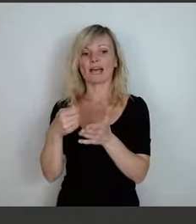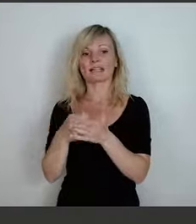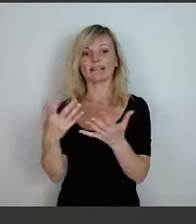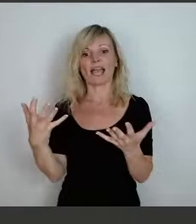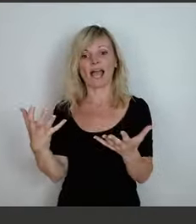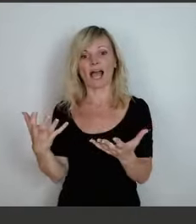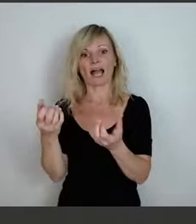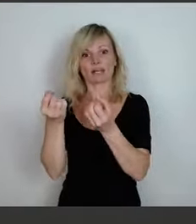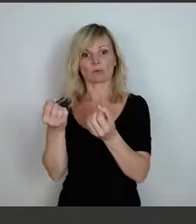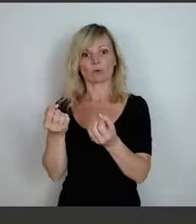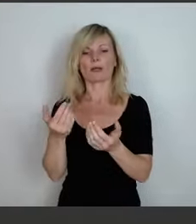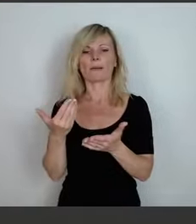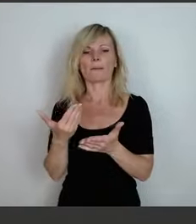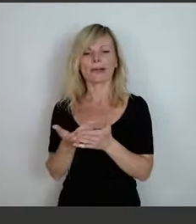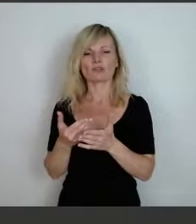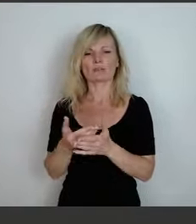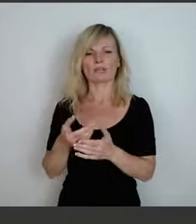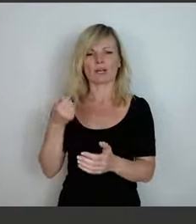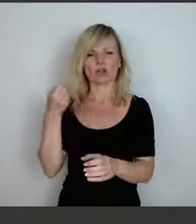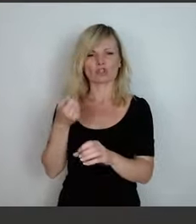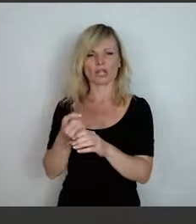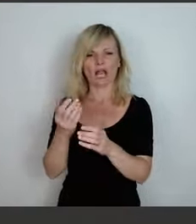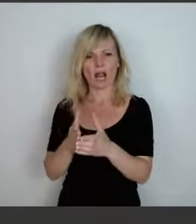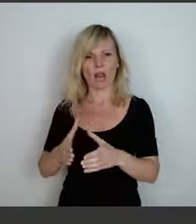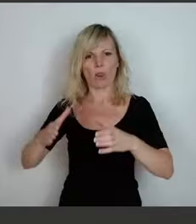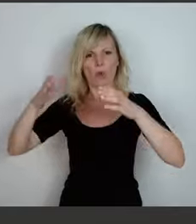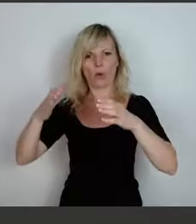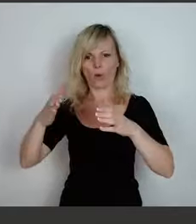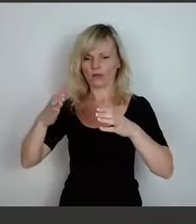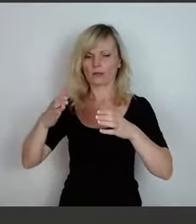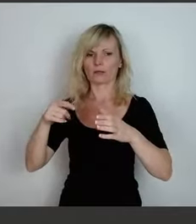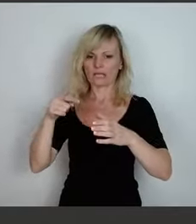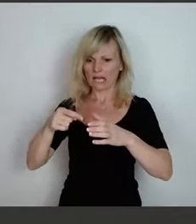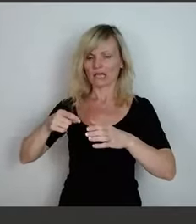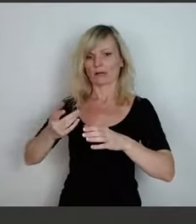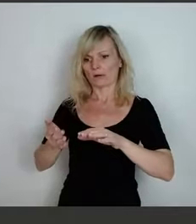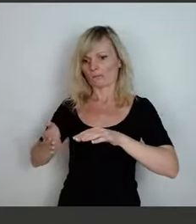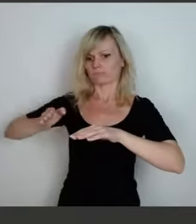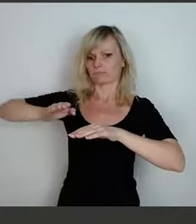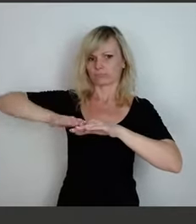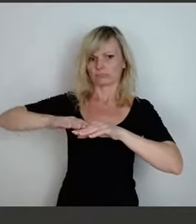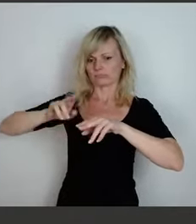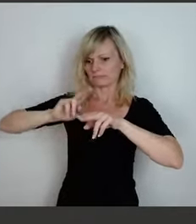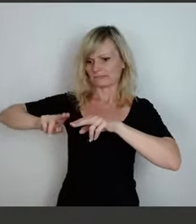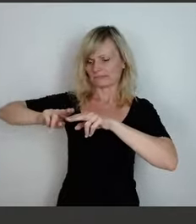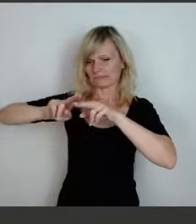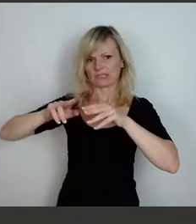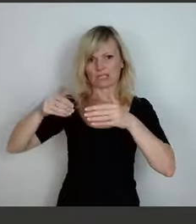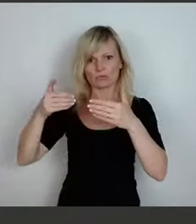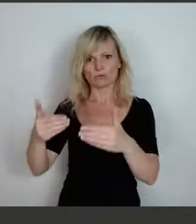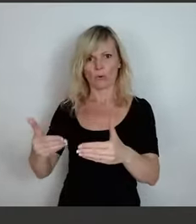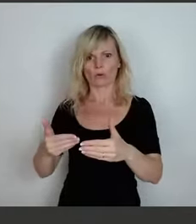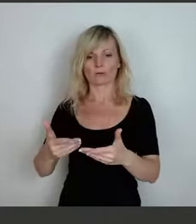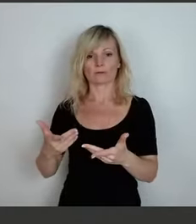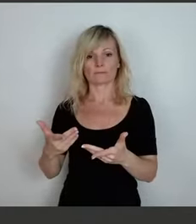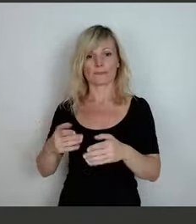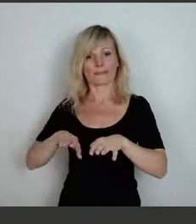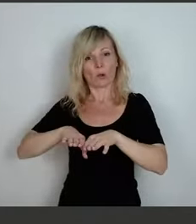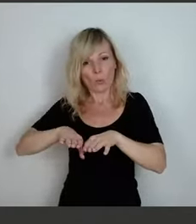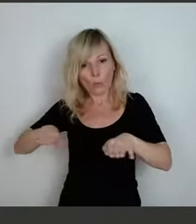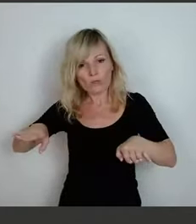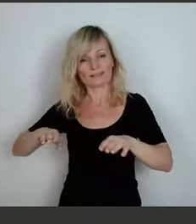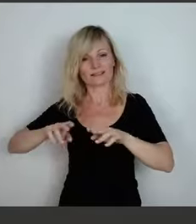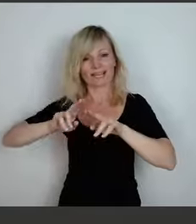Schlaglochflickungen oder sowas. Zuständig. Alles, was in den grundhaften Ausbau, was in wirklich Sanierung der